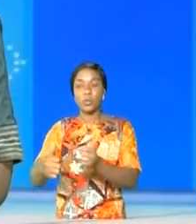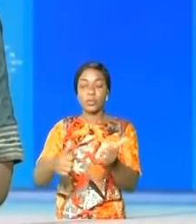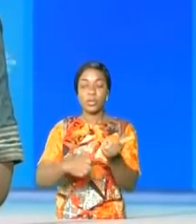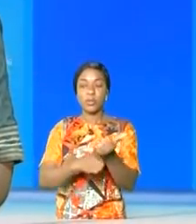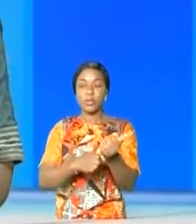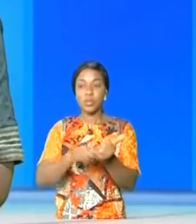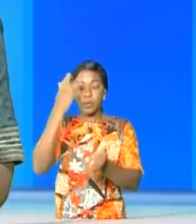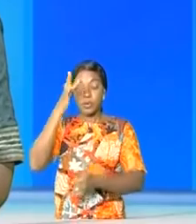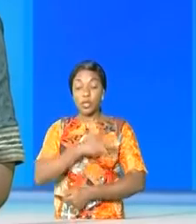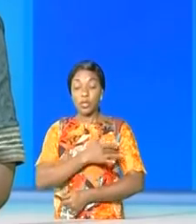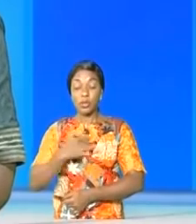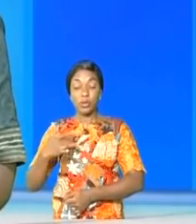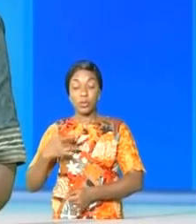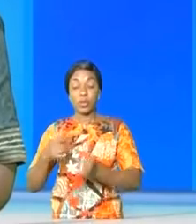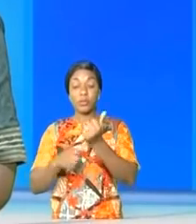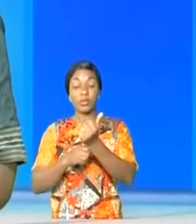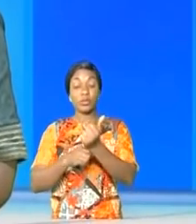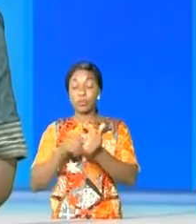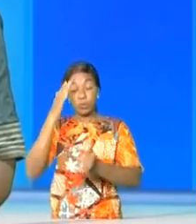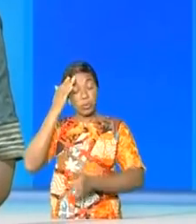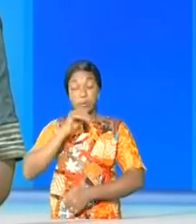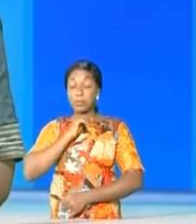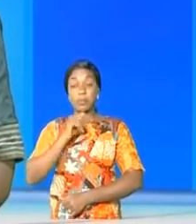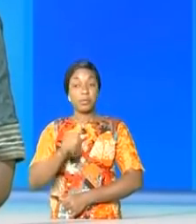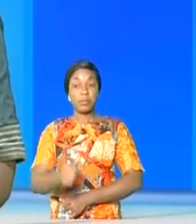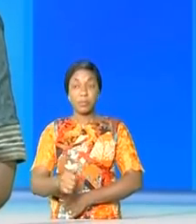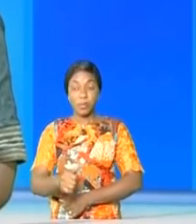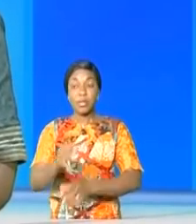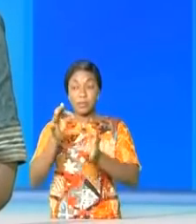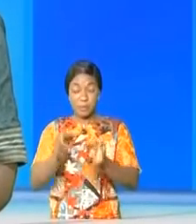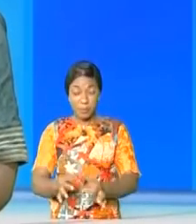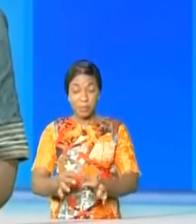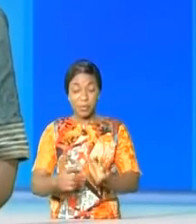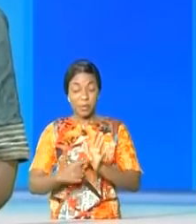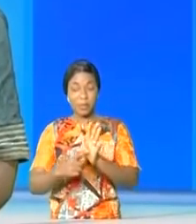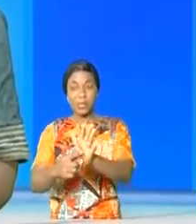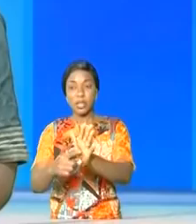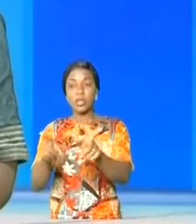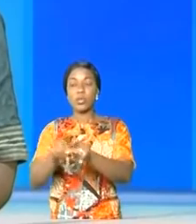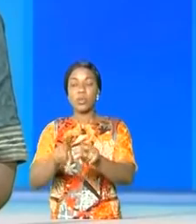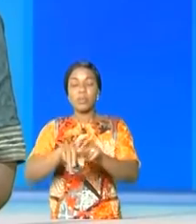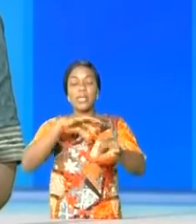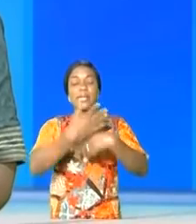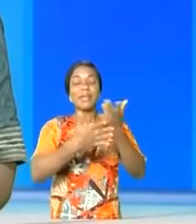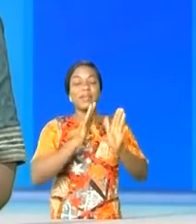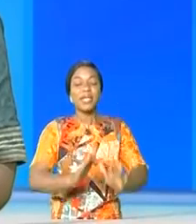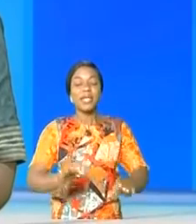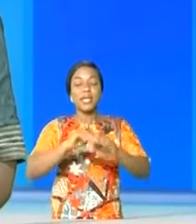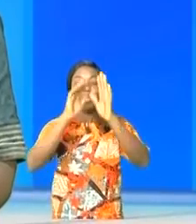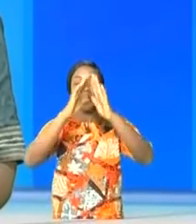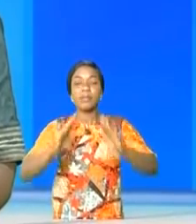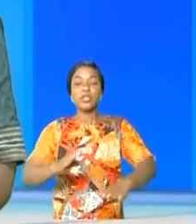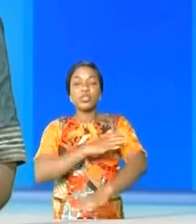d'influence par des personnes non autrement identifiées, mais se présentant comme agent de la maison civile